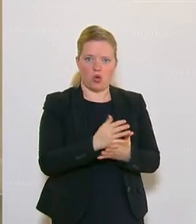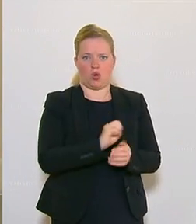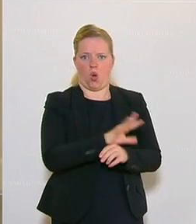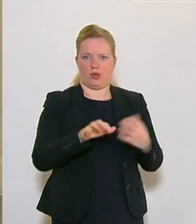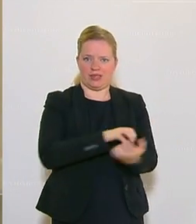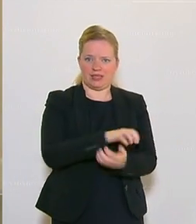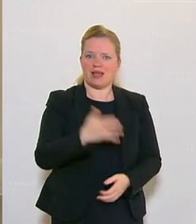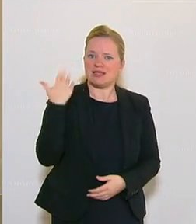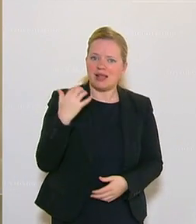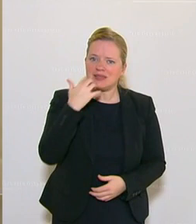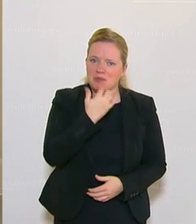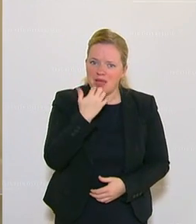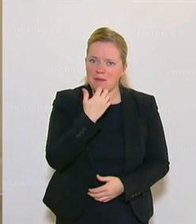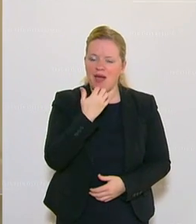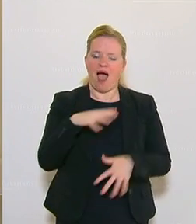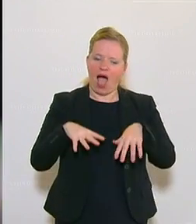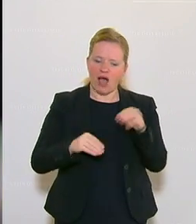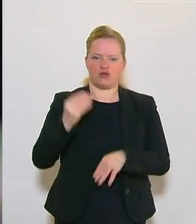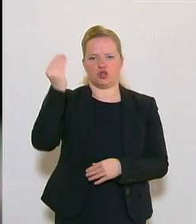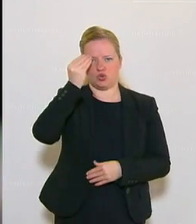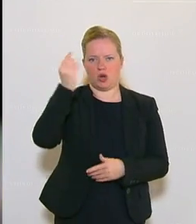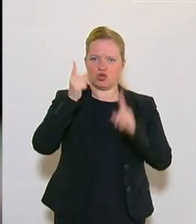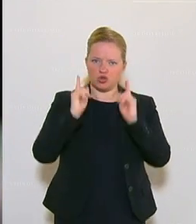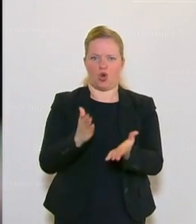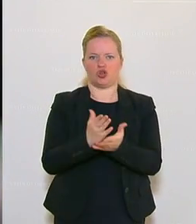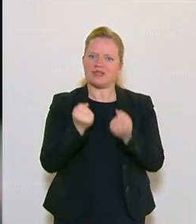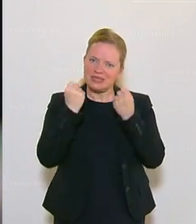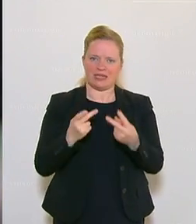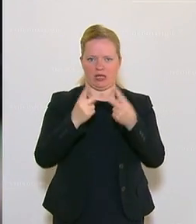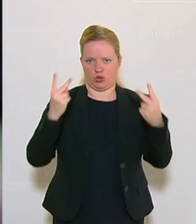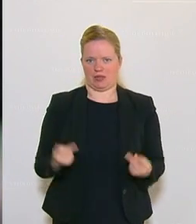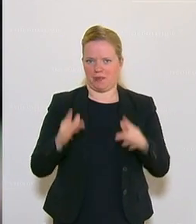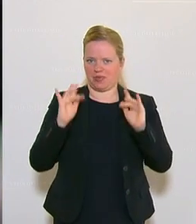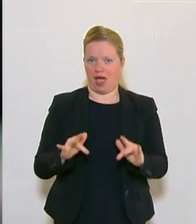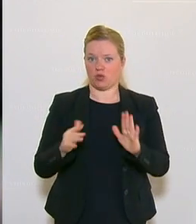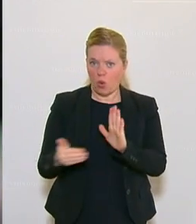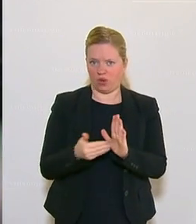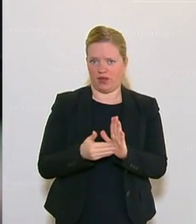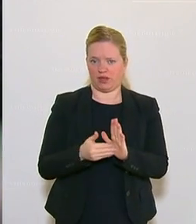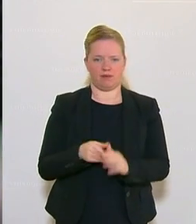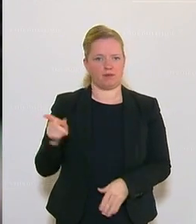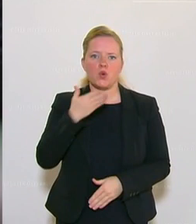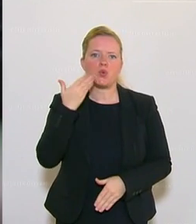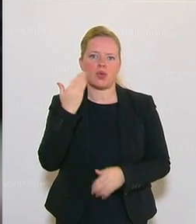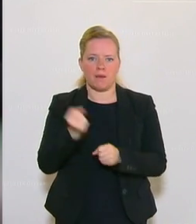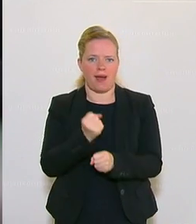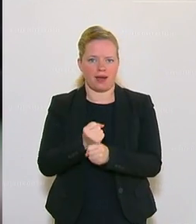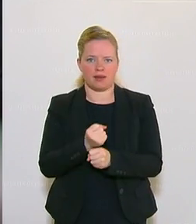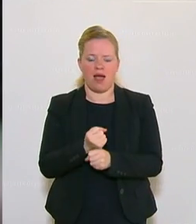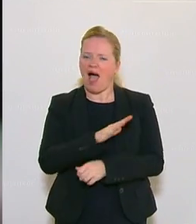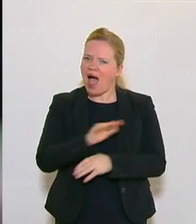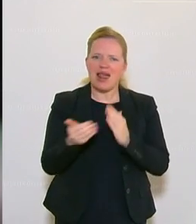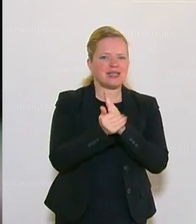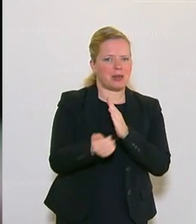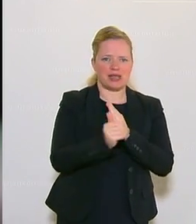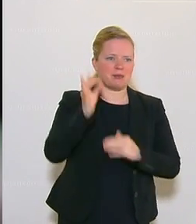sondern seit September, seit Anfang der Schule. Das wäre notwendig gewesen. Und da steht außer Zweifel, und da sind alle Expertinnen